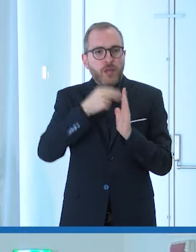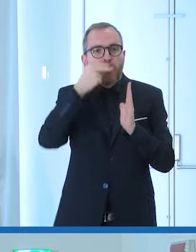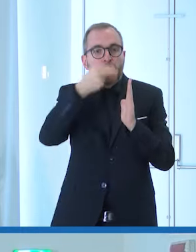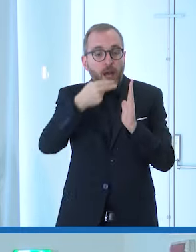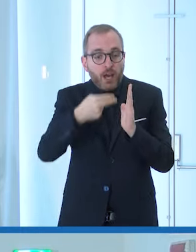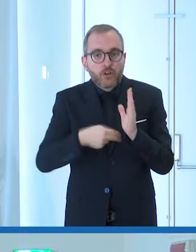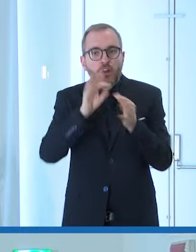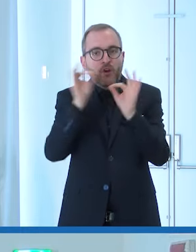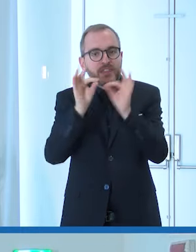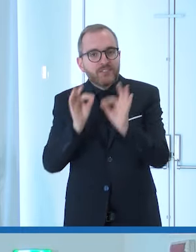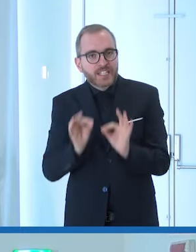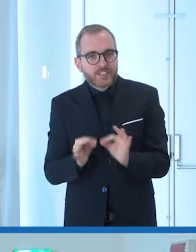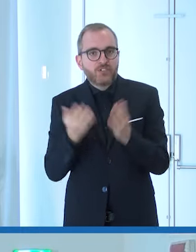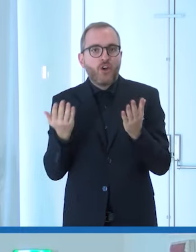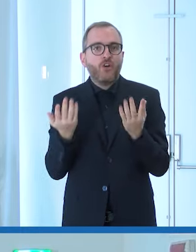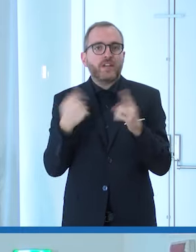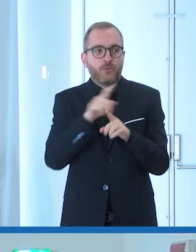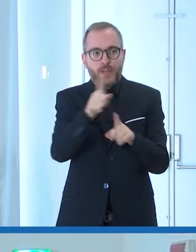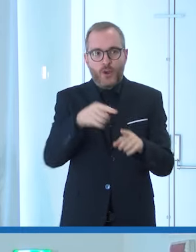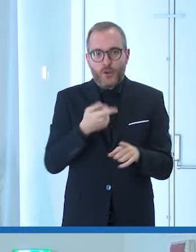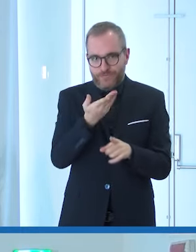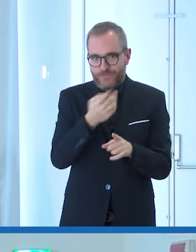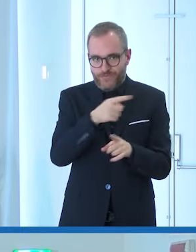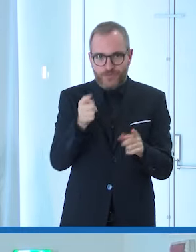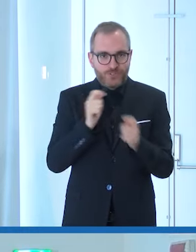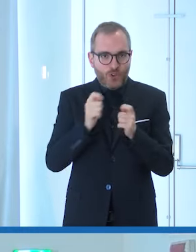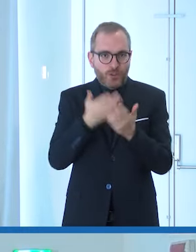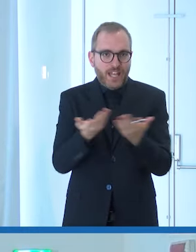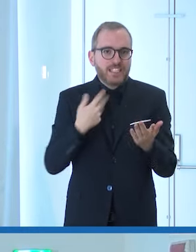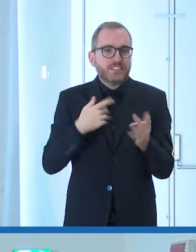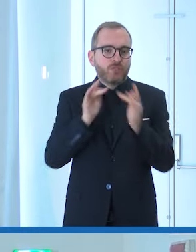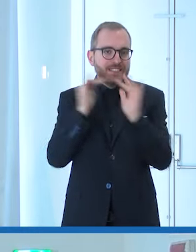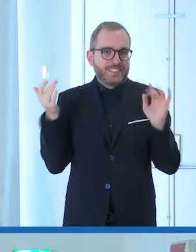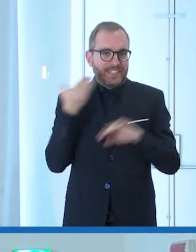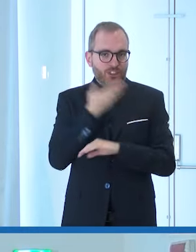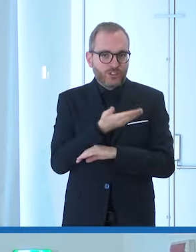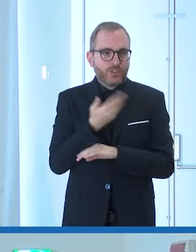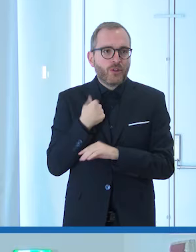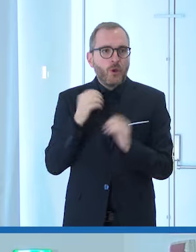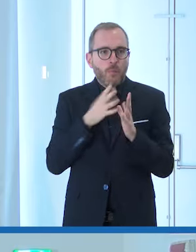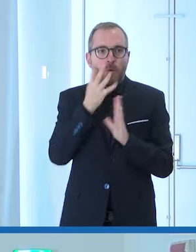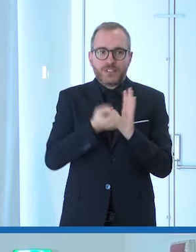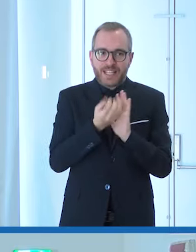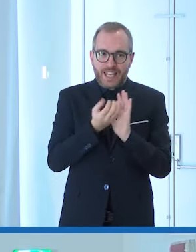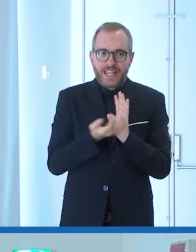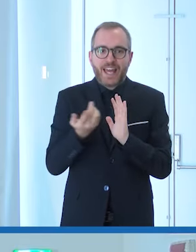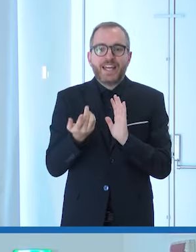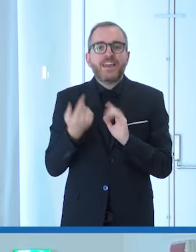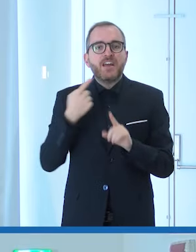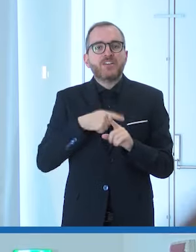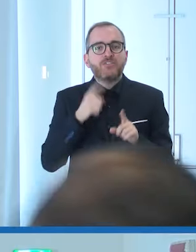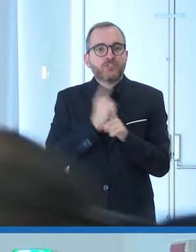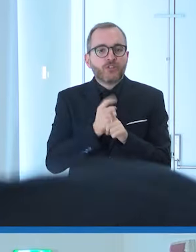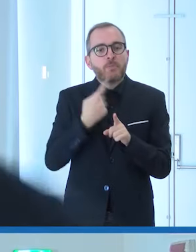gratuitamente naturalmente dal sito dell'ordine dei giornalisti la trovate in un page eccole qua dobbiamo